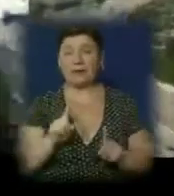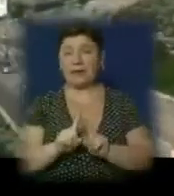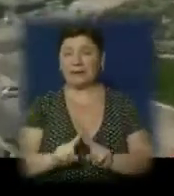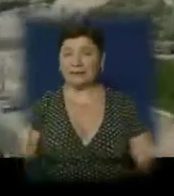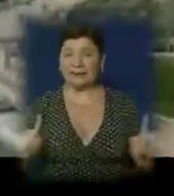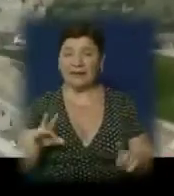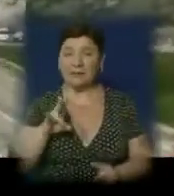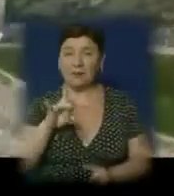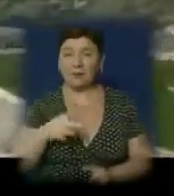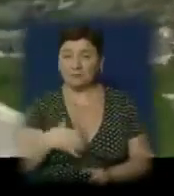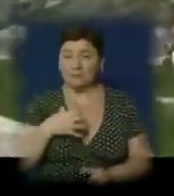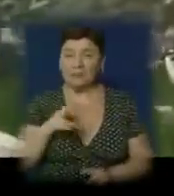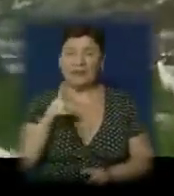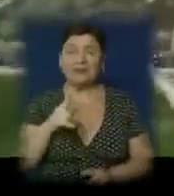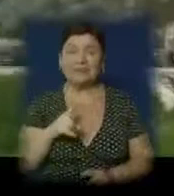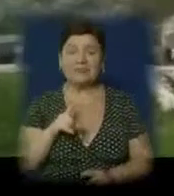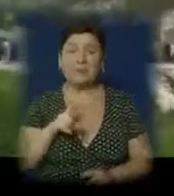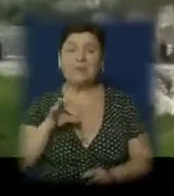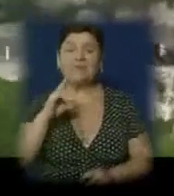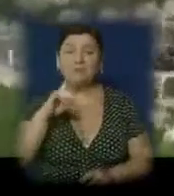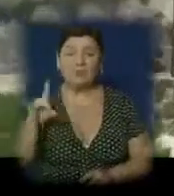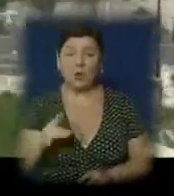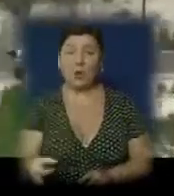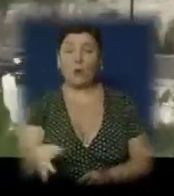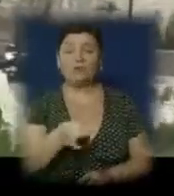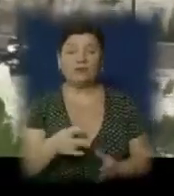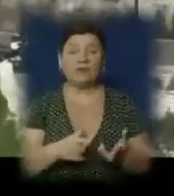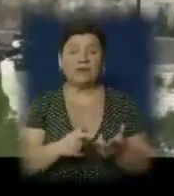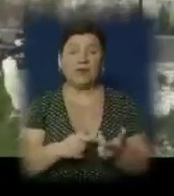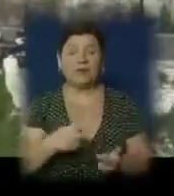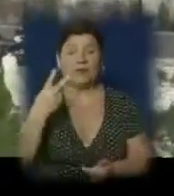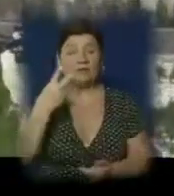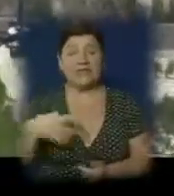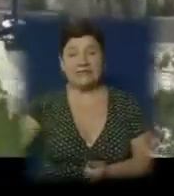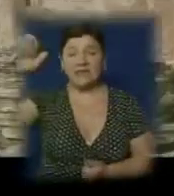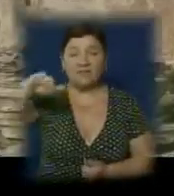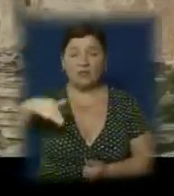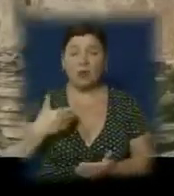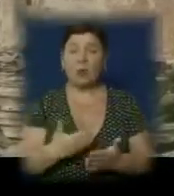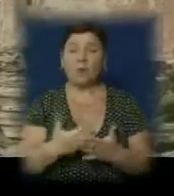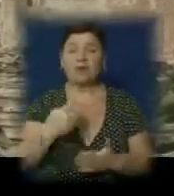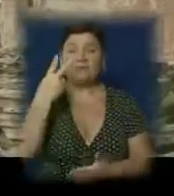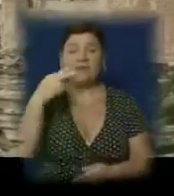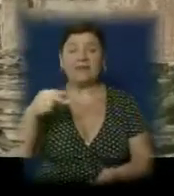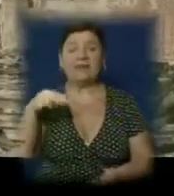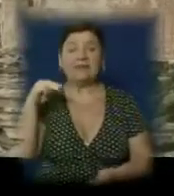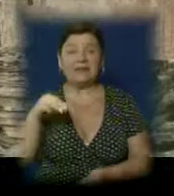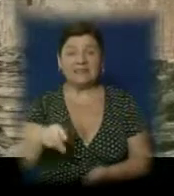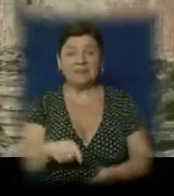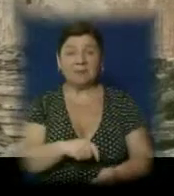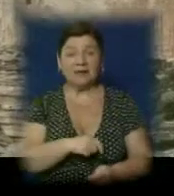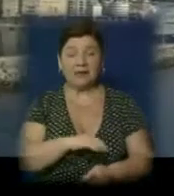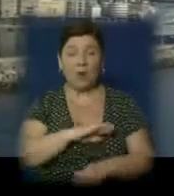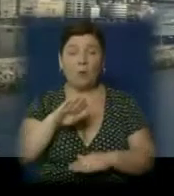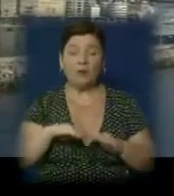Гірський масив, який тягнеться із півночі на південь острова, нараховує 20 вершин висотою понад 2000 метрів над рівнем